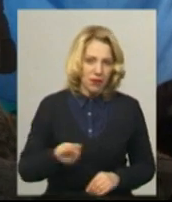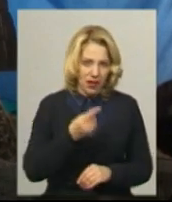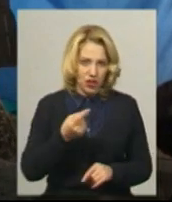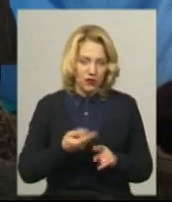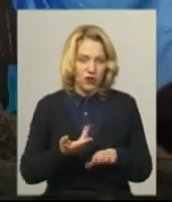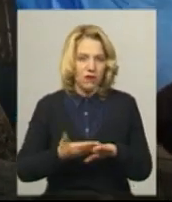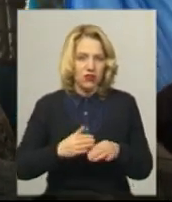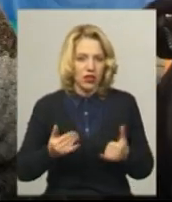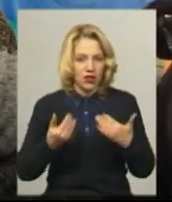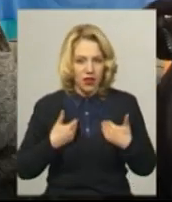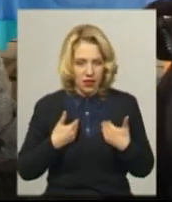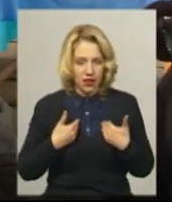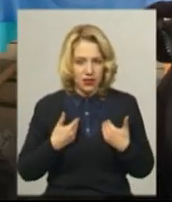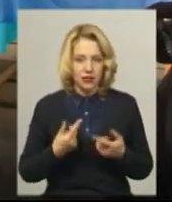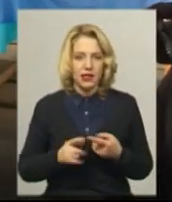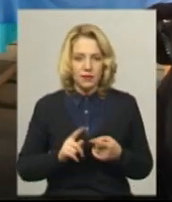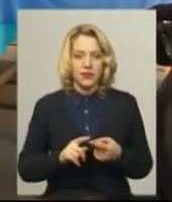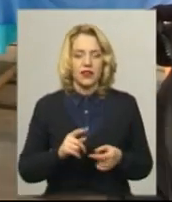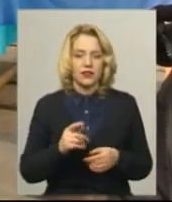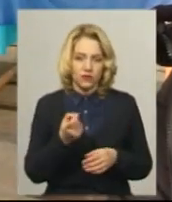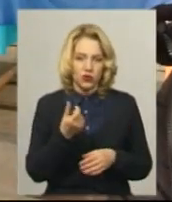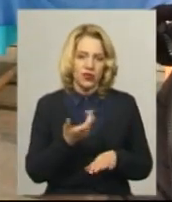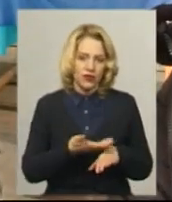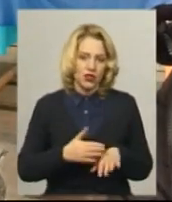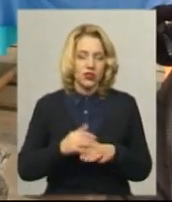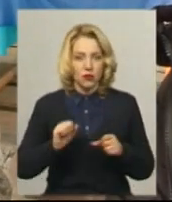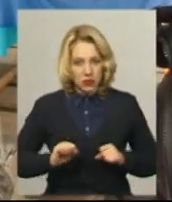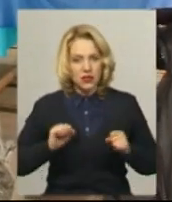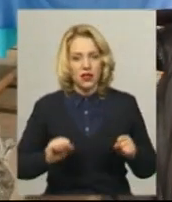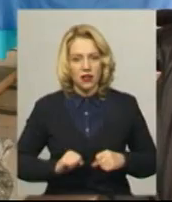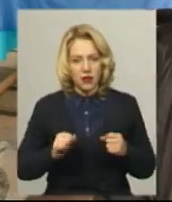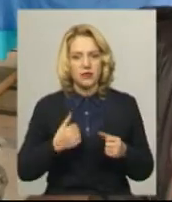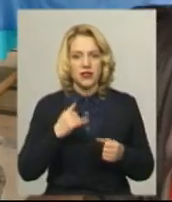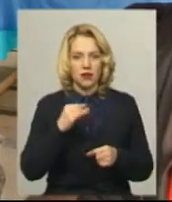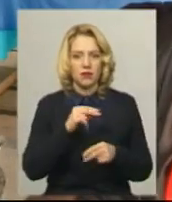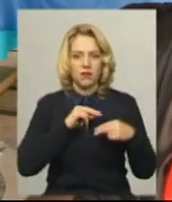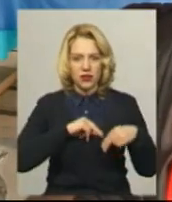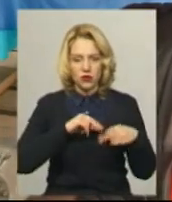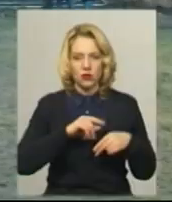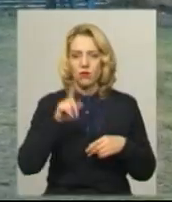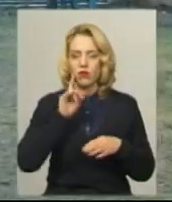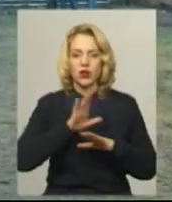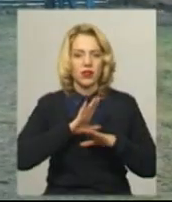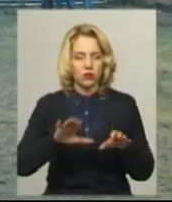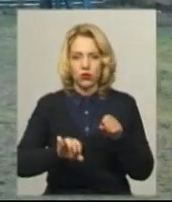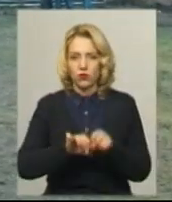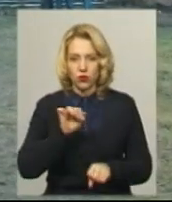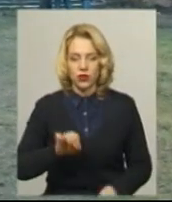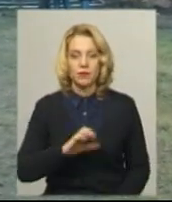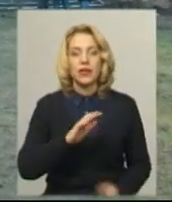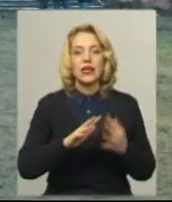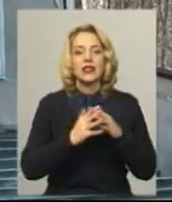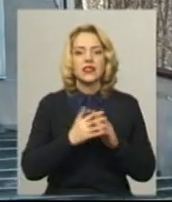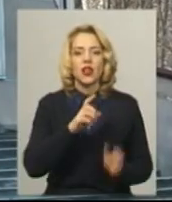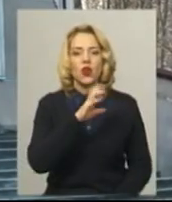комісія працює по округах. Важко нам працює. Ми стараємося, ми працюємо. Порушень поки що не було. У селі Сахнівка,